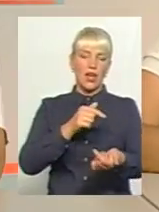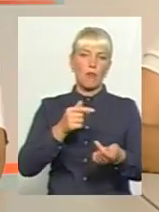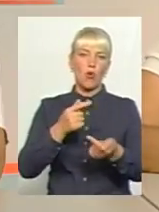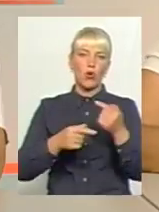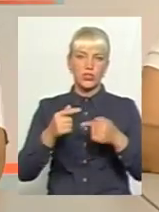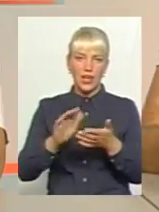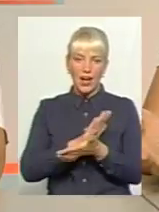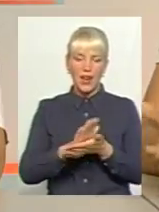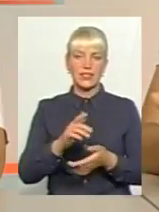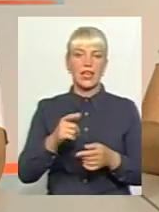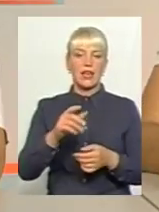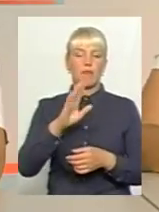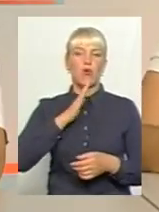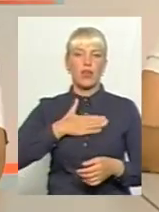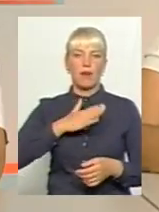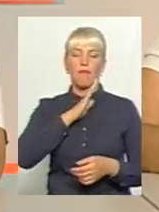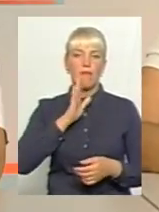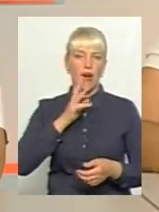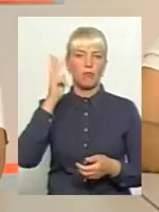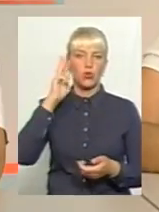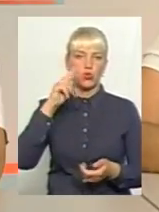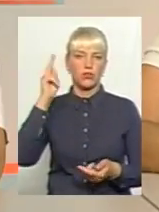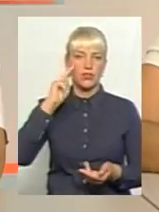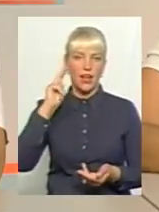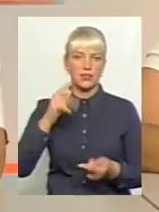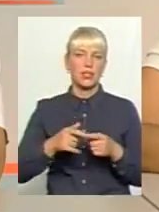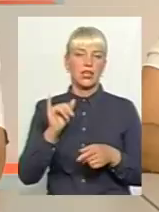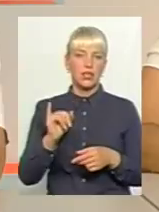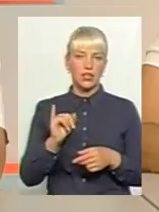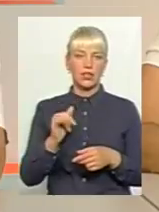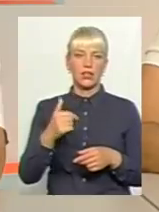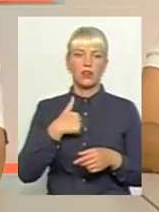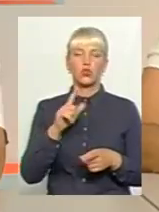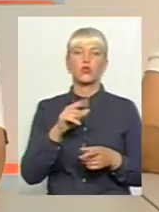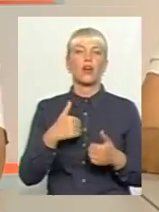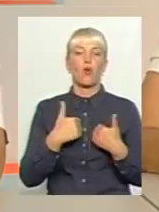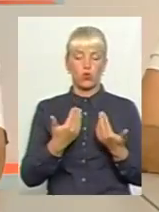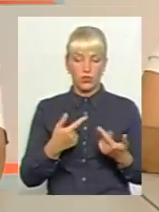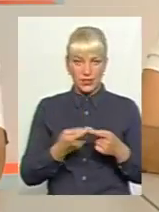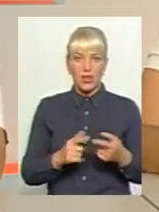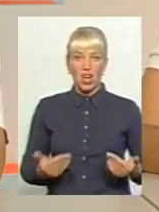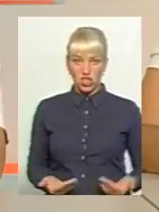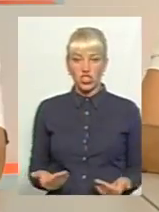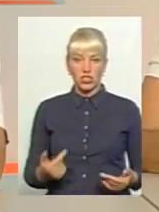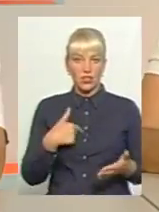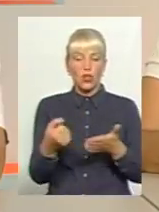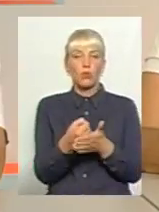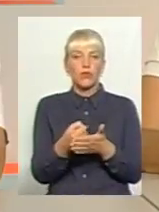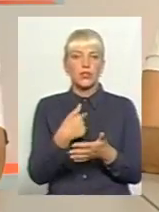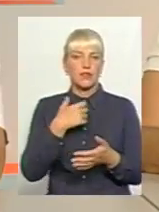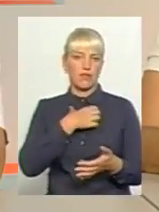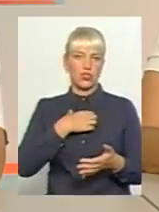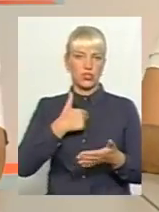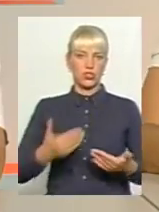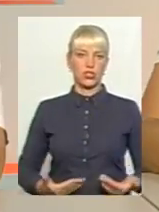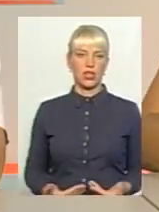на той діаліз. Єдине, що я лобіюю, я хочу жити. Більше іншого лобіювання в мене немає. І просто ті покоління, які після мене